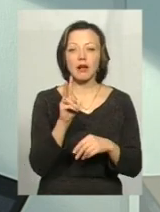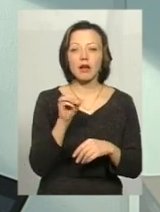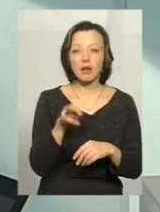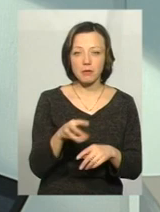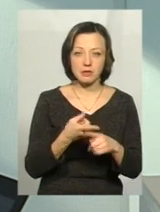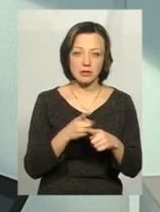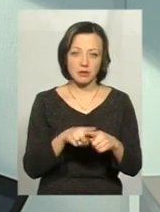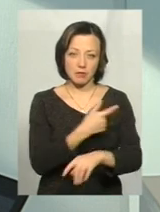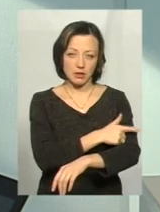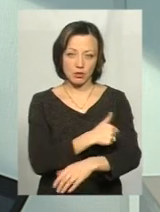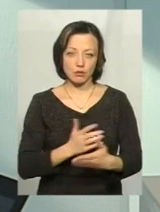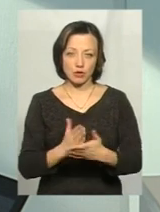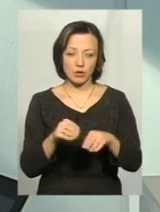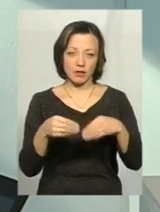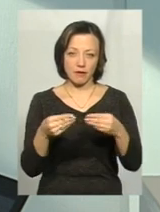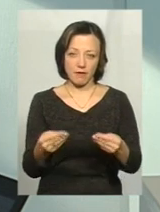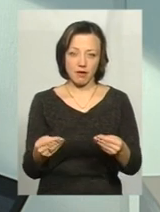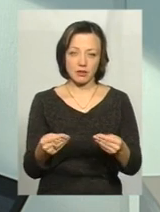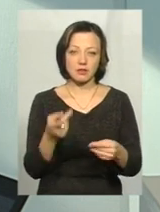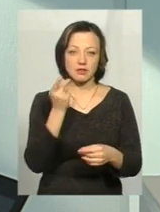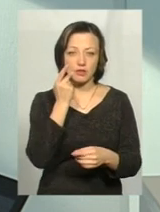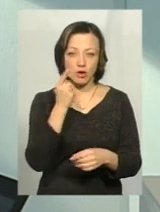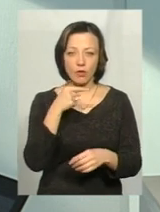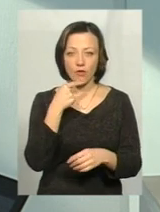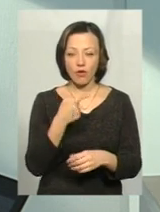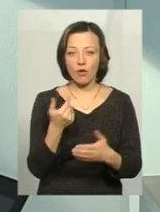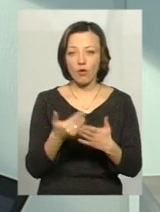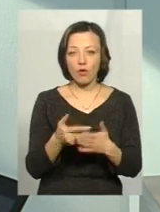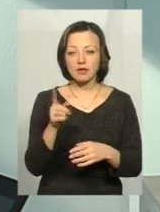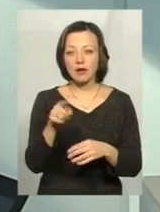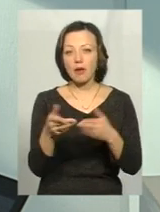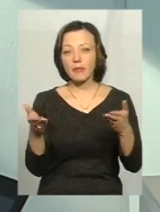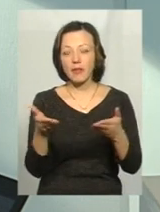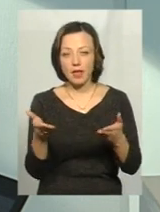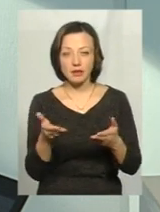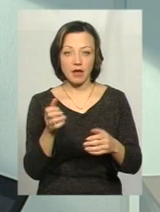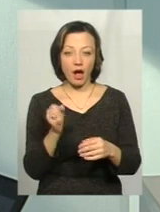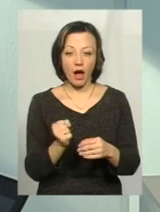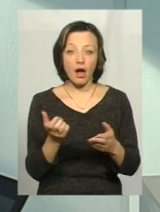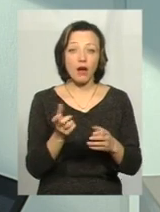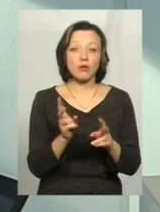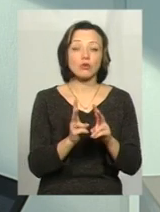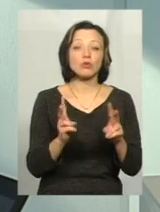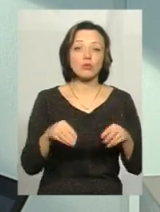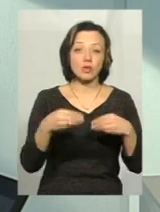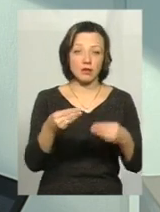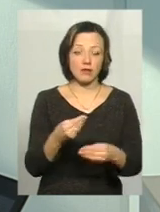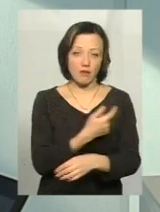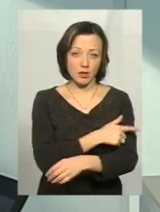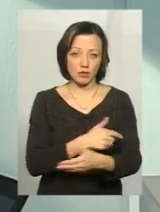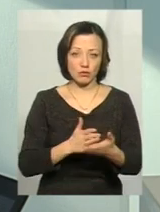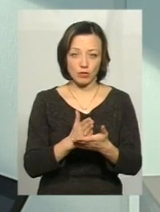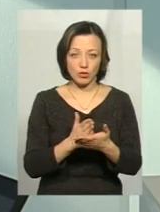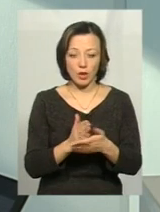медична послуга надавалася. Зазвичай говорять, ось там десь. А який суб'єкт надавав медичну послугу?